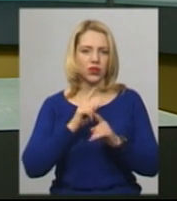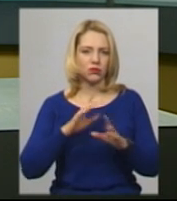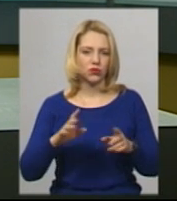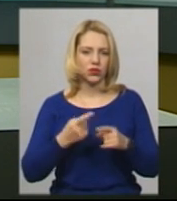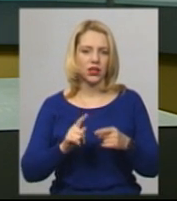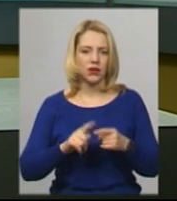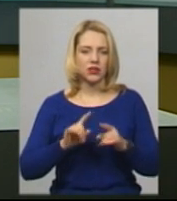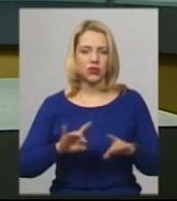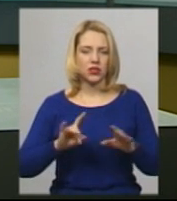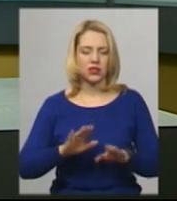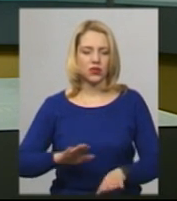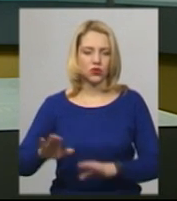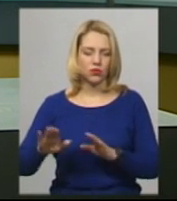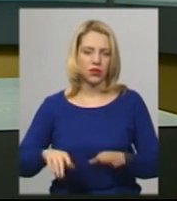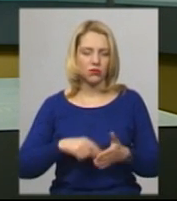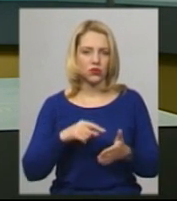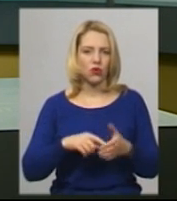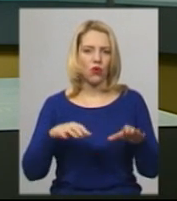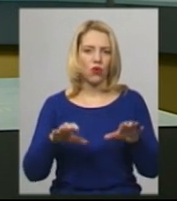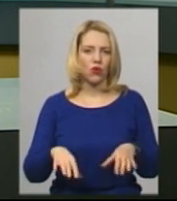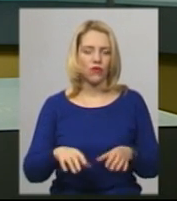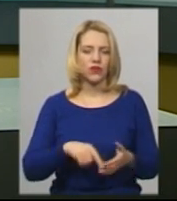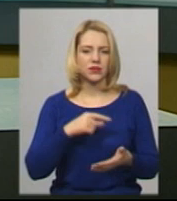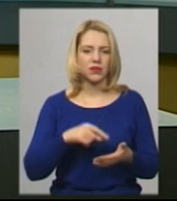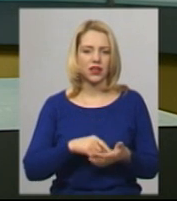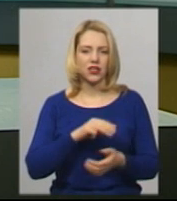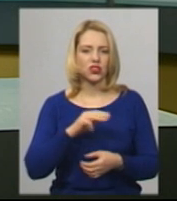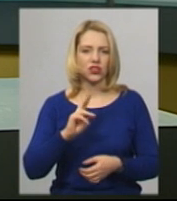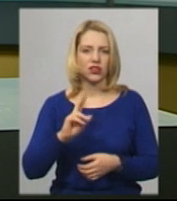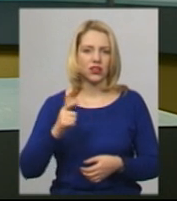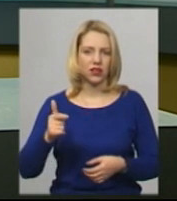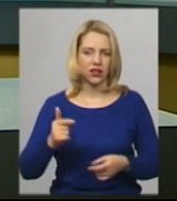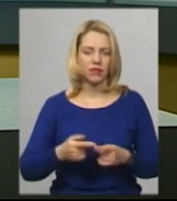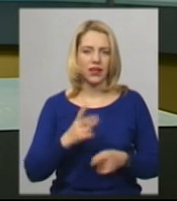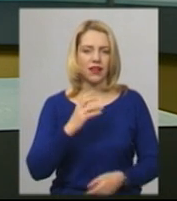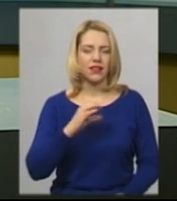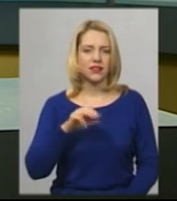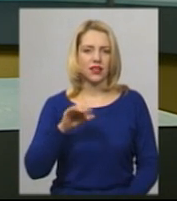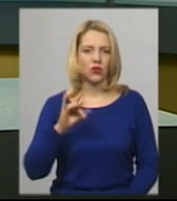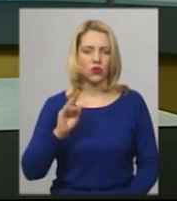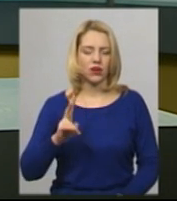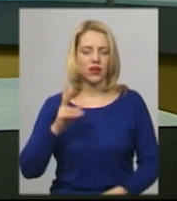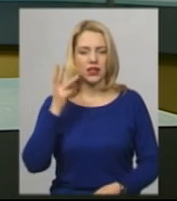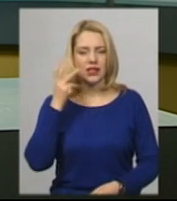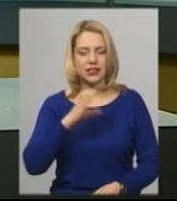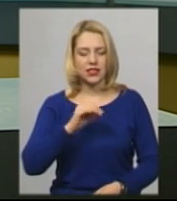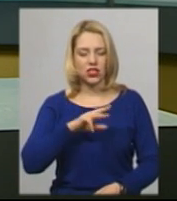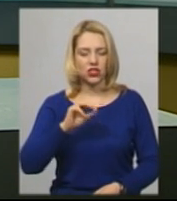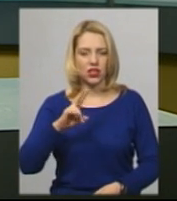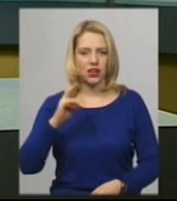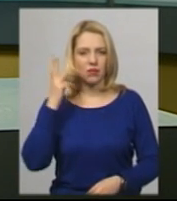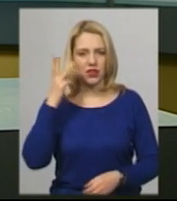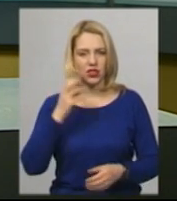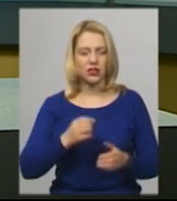міського голови з питань житлово-комунального господарства Анастолі Нестерук. За його словами, у січні хмельничанам перерахували